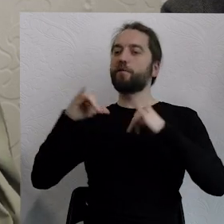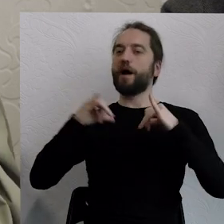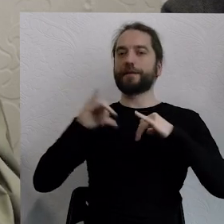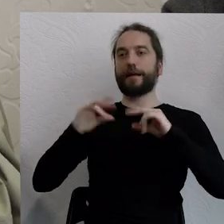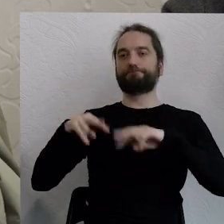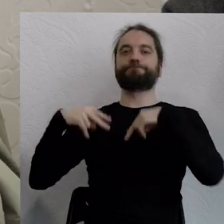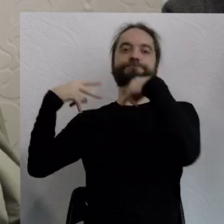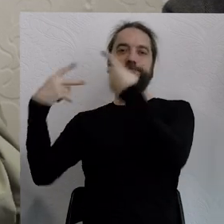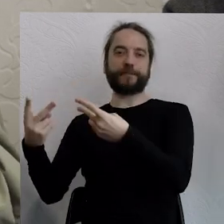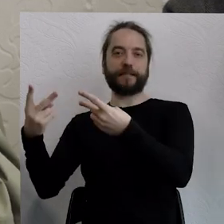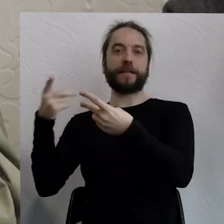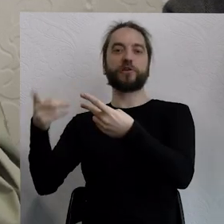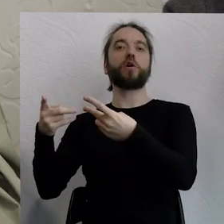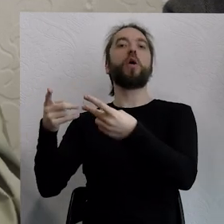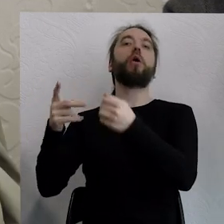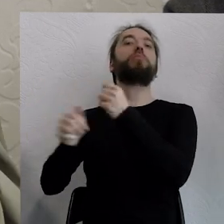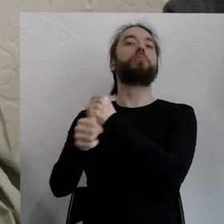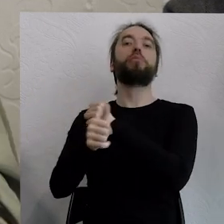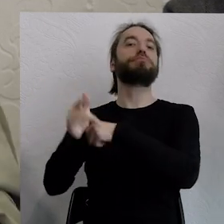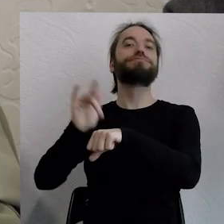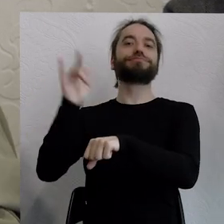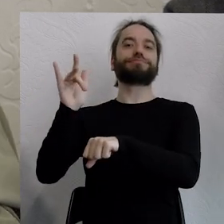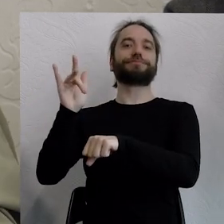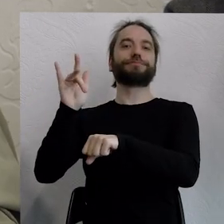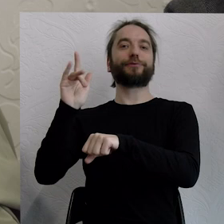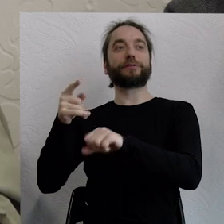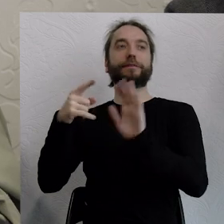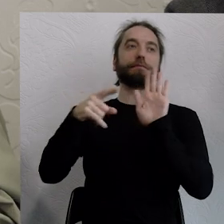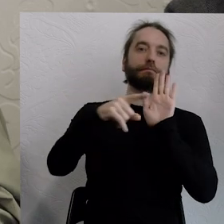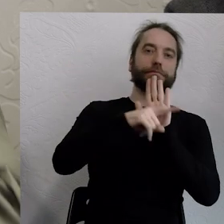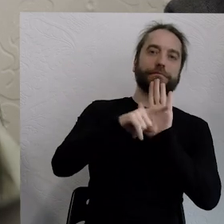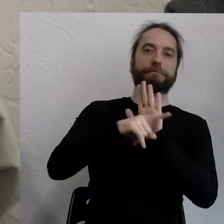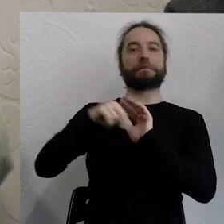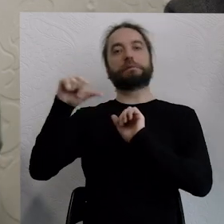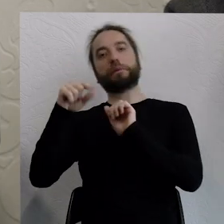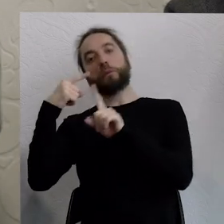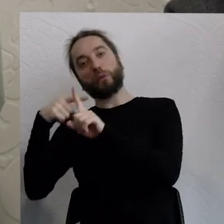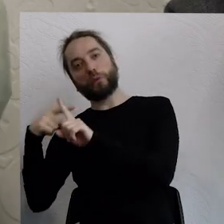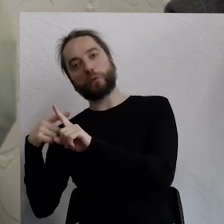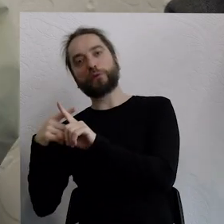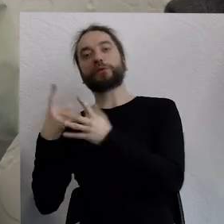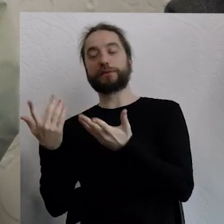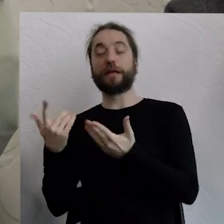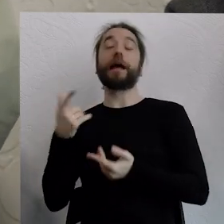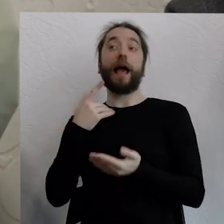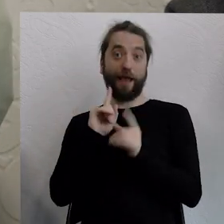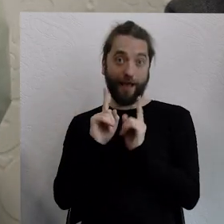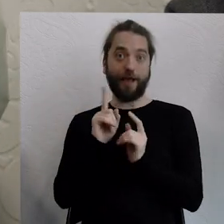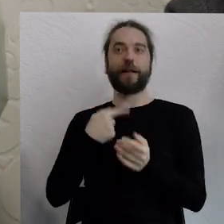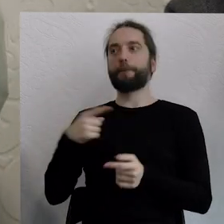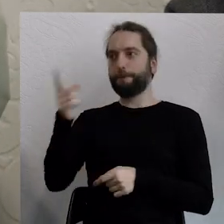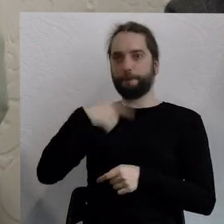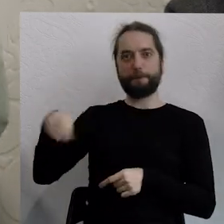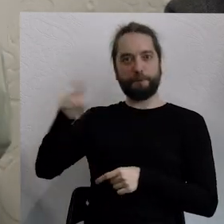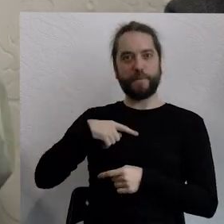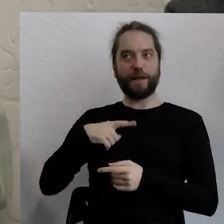powodowało skutki dodatnie bądź ujemne w jedną bądź drugą stronę. jeżeli mielibyśmy zaufanie co do tego, że nam na czymś zależy, na